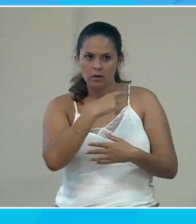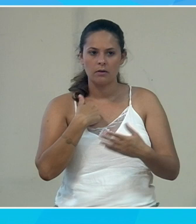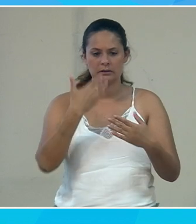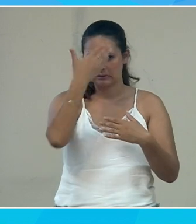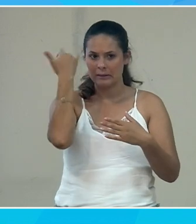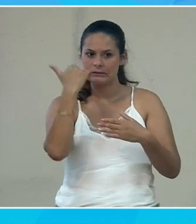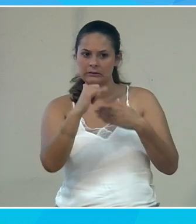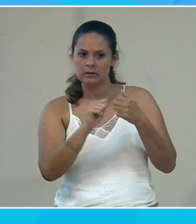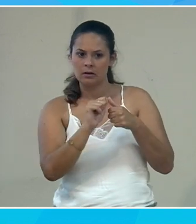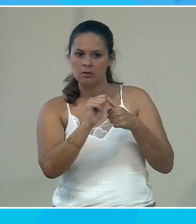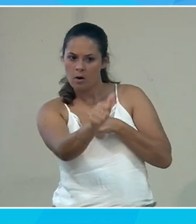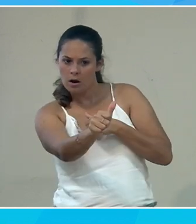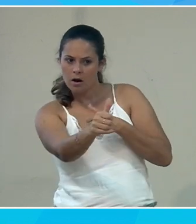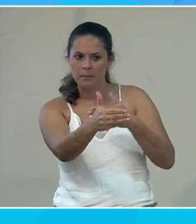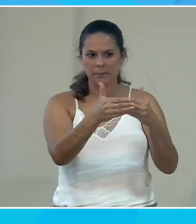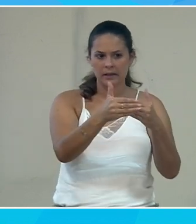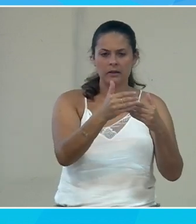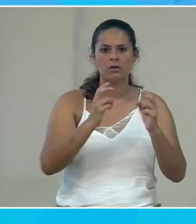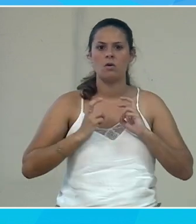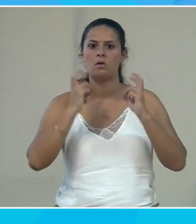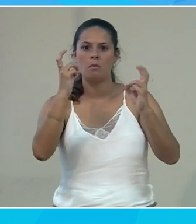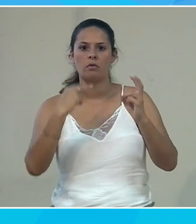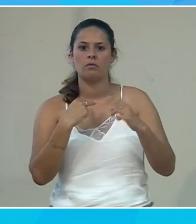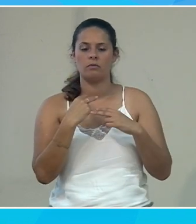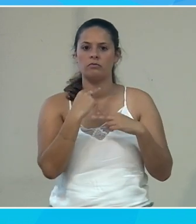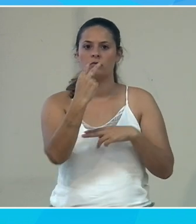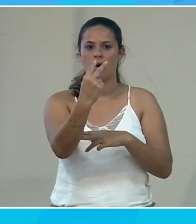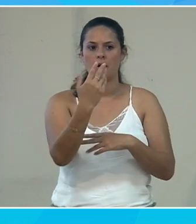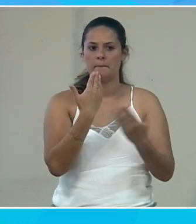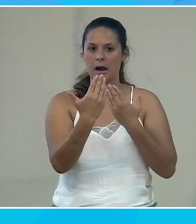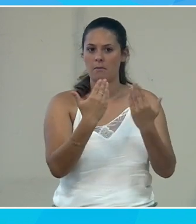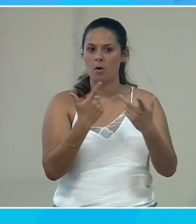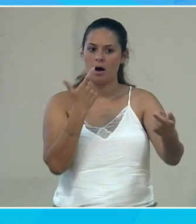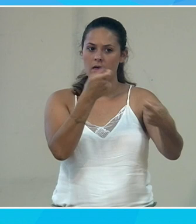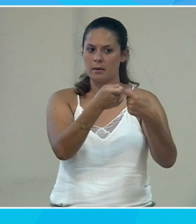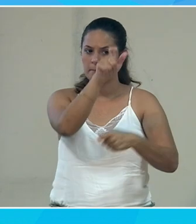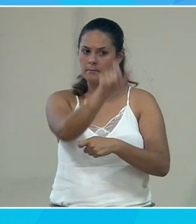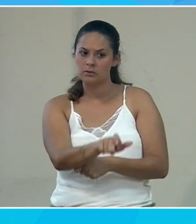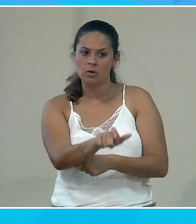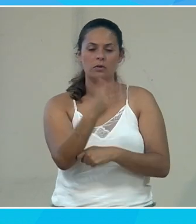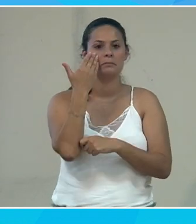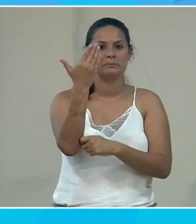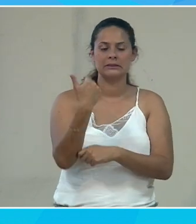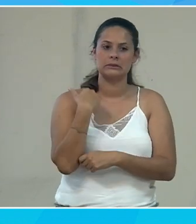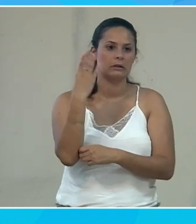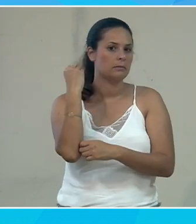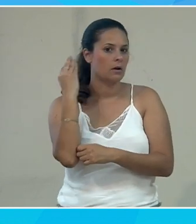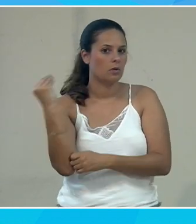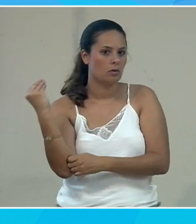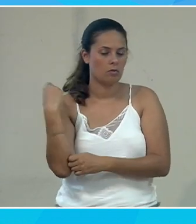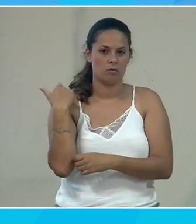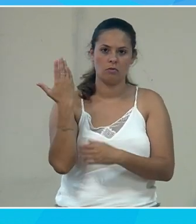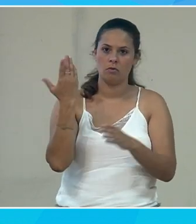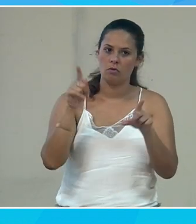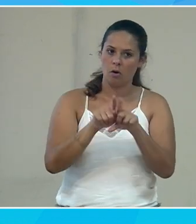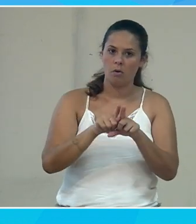loin. Donc, je vais peut-être adapter mon volume sonore en fonction de la distance de la personne. Peut-être que si je suis malentendant, je vais avoir